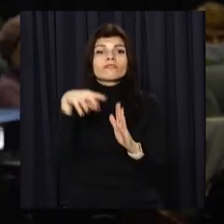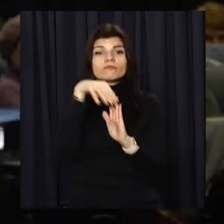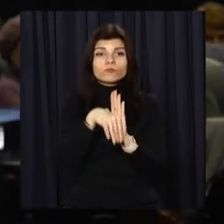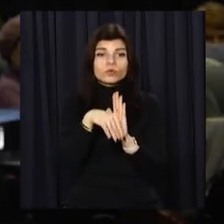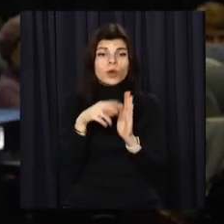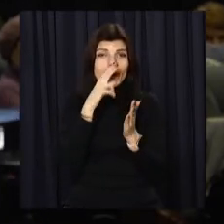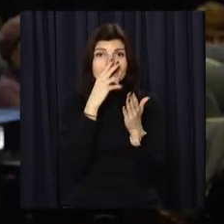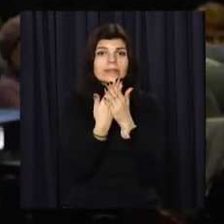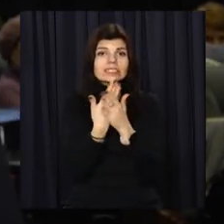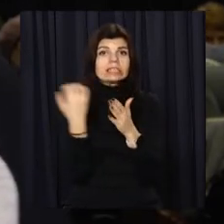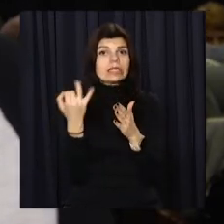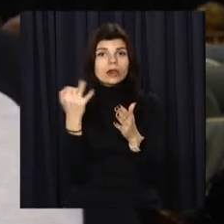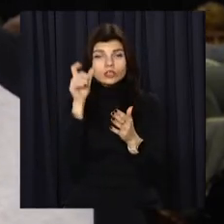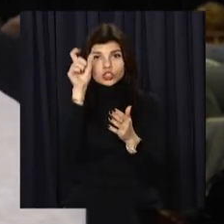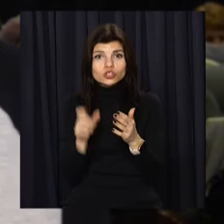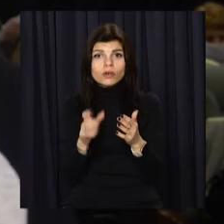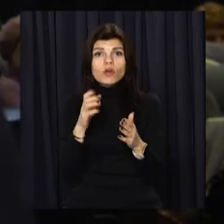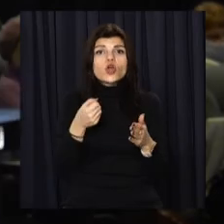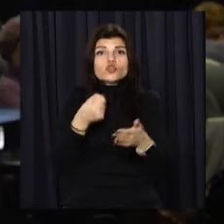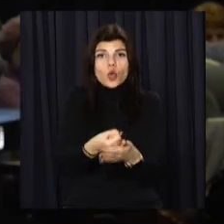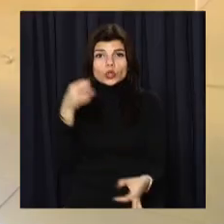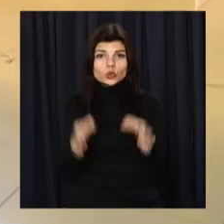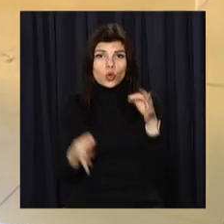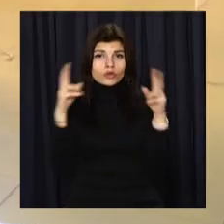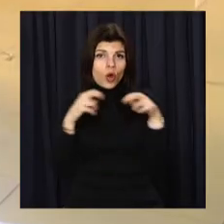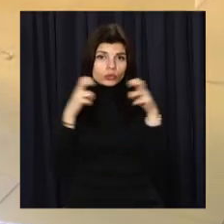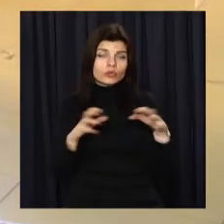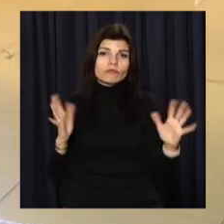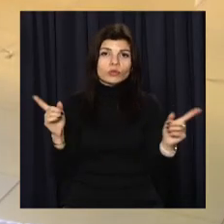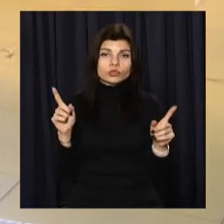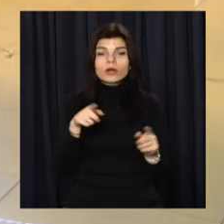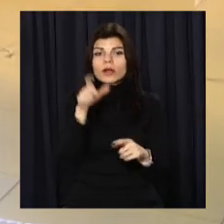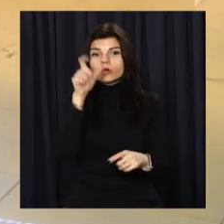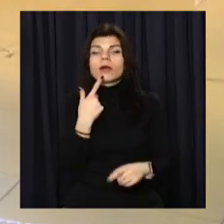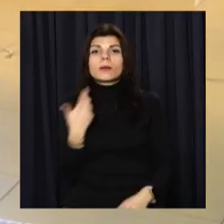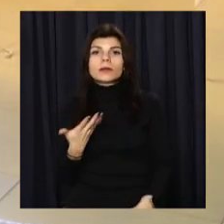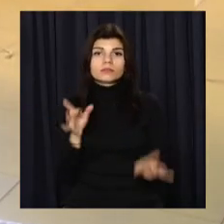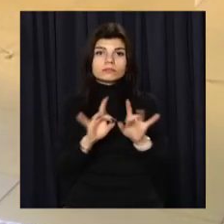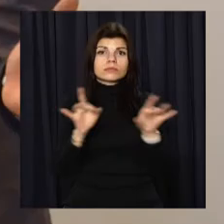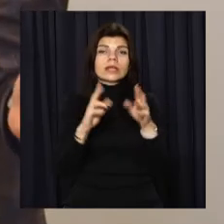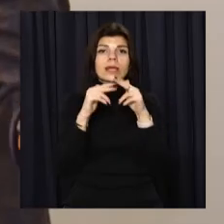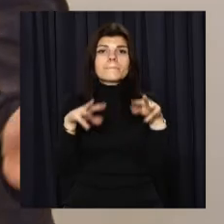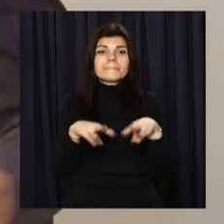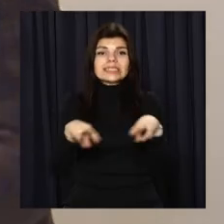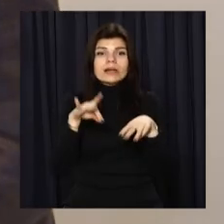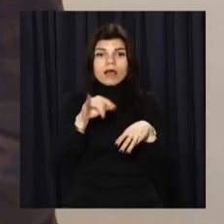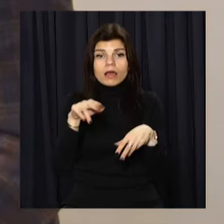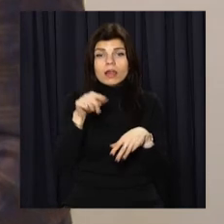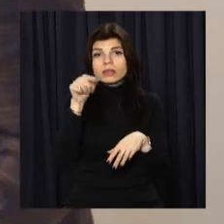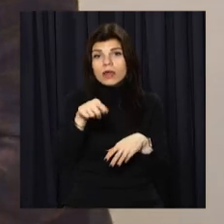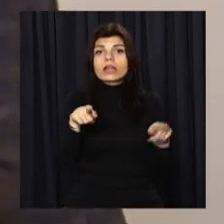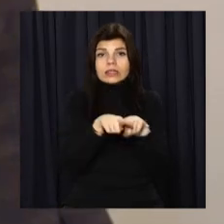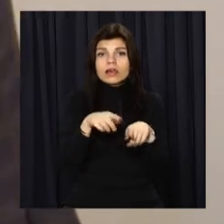представництво інтересів особи в досудовному розслідуванні. Організувала лекцію для літніх людей Дніпровська міськрада. Там